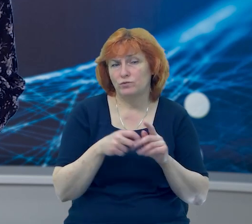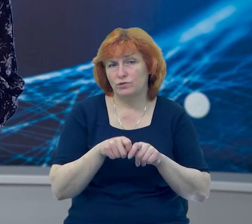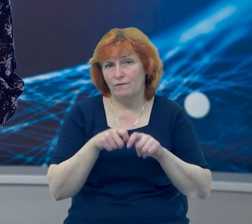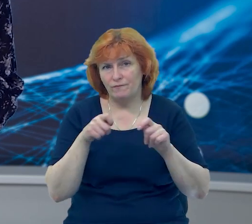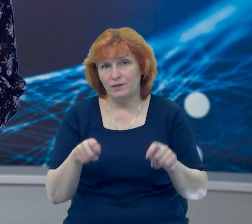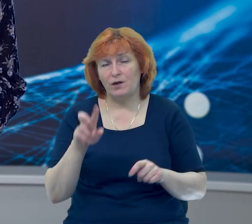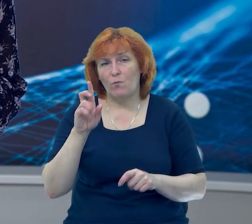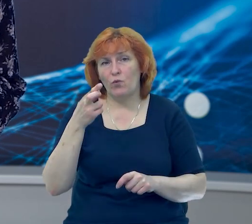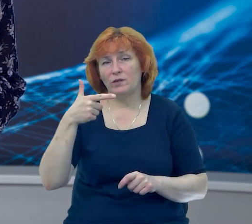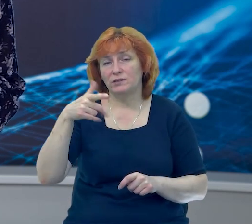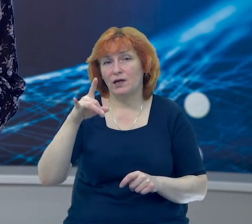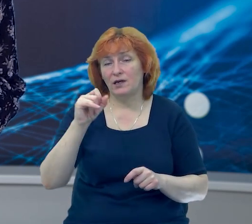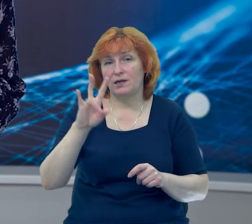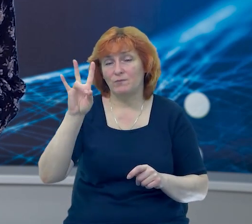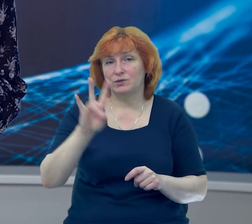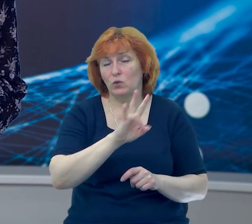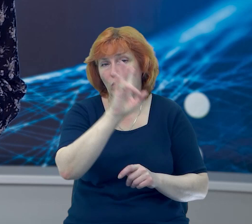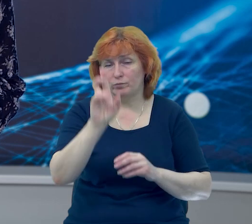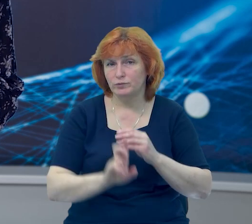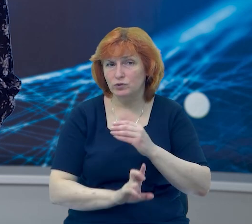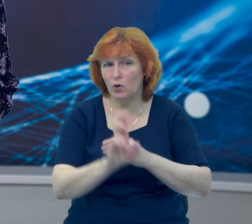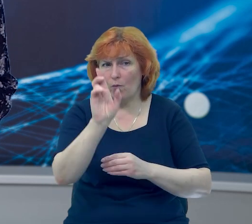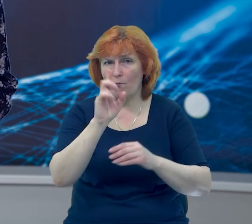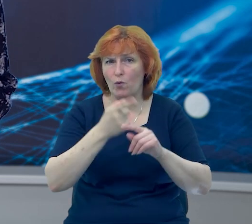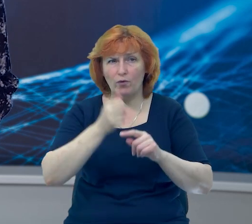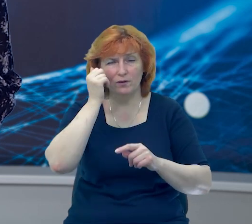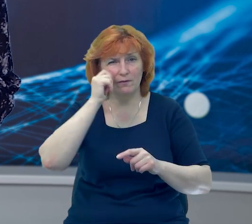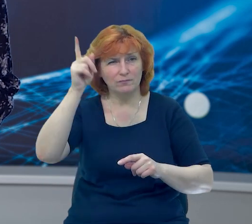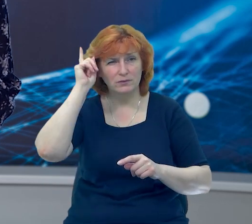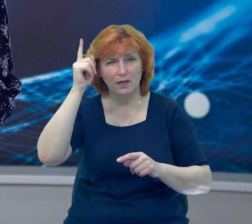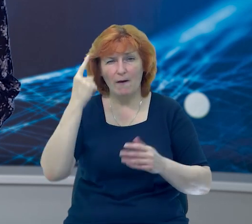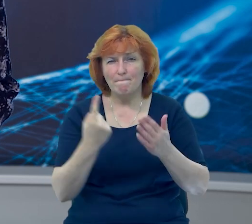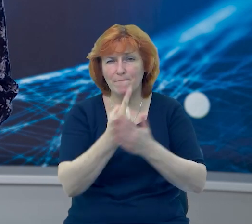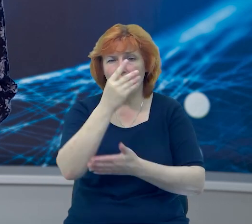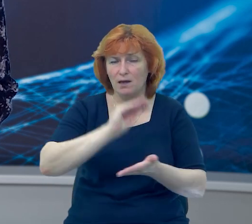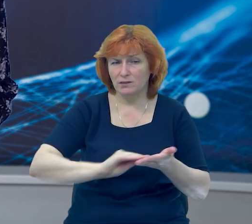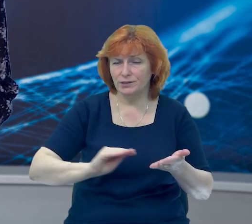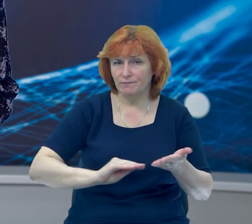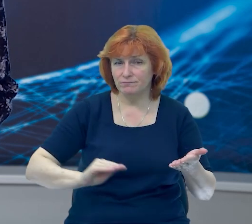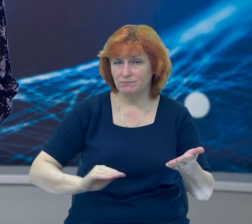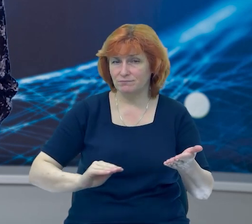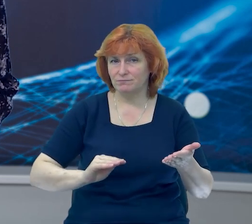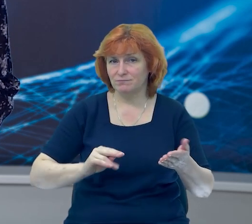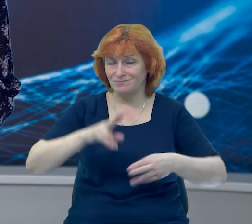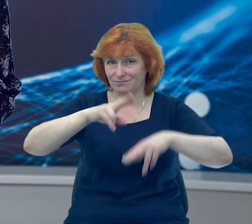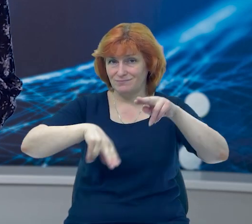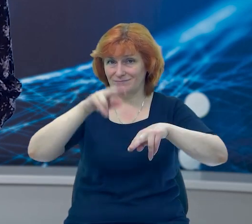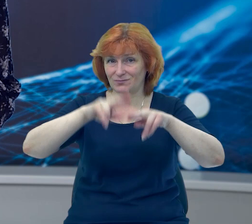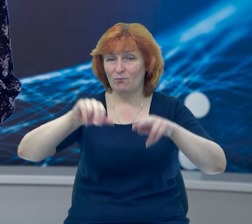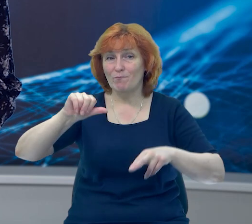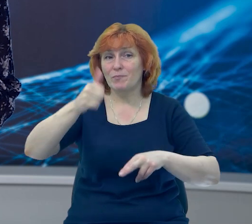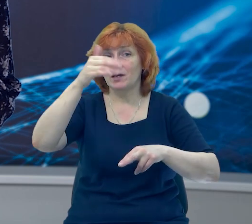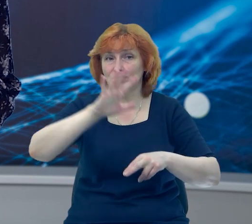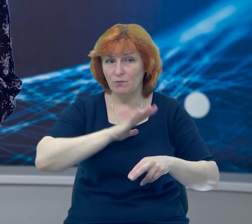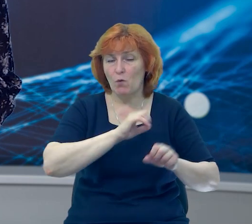Борисогліпському соборі до 900-річчя першої писемної згадки про храм. Відтепер чернігівці та гості міста зможуть